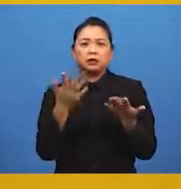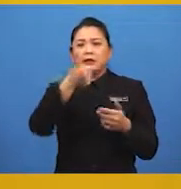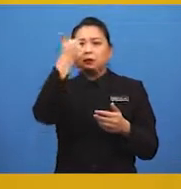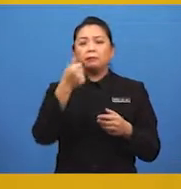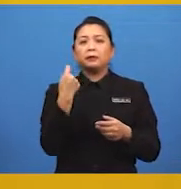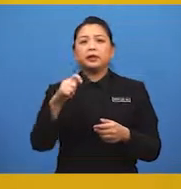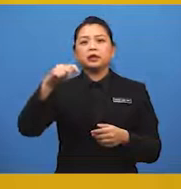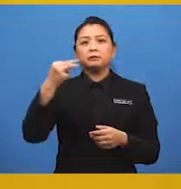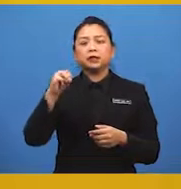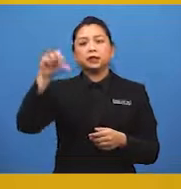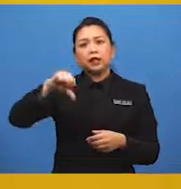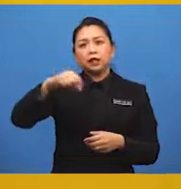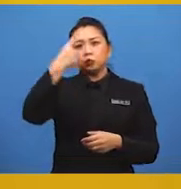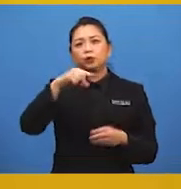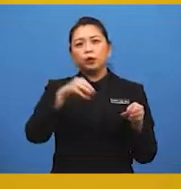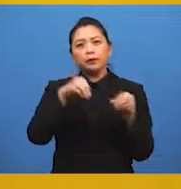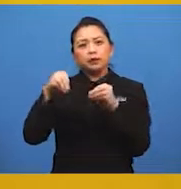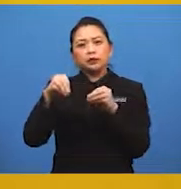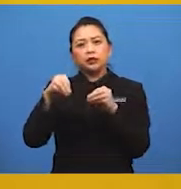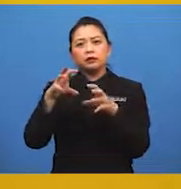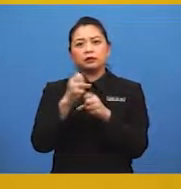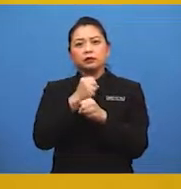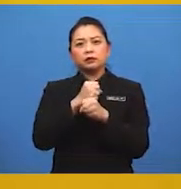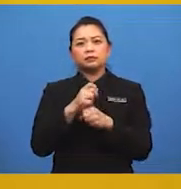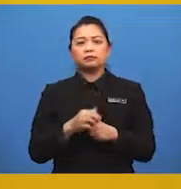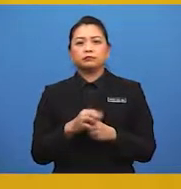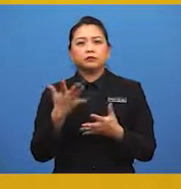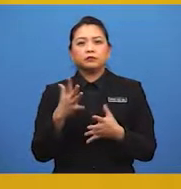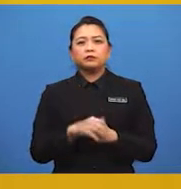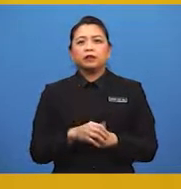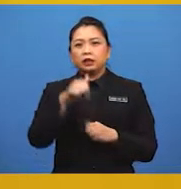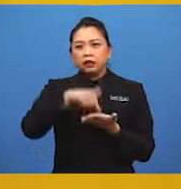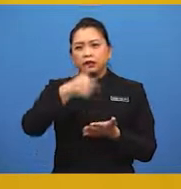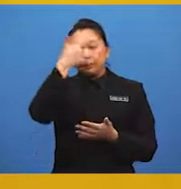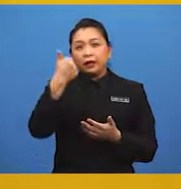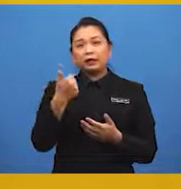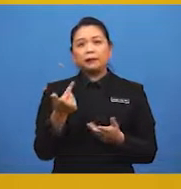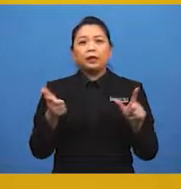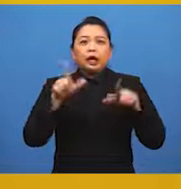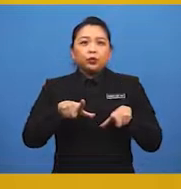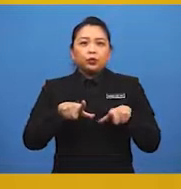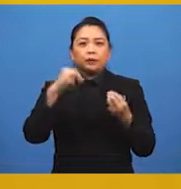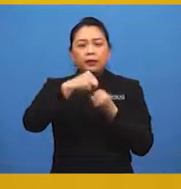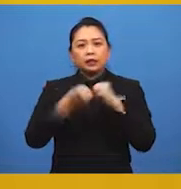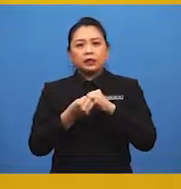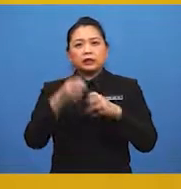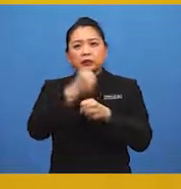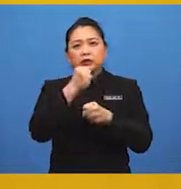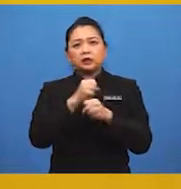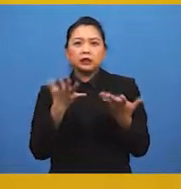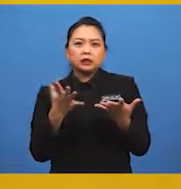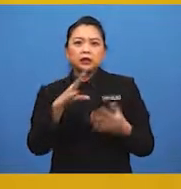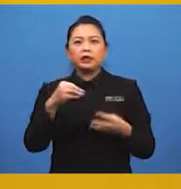gagal mendapat pekerjaan. Ini menyebabkan berlakunya masalah pengangguran